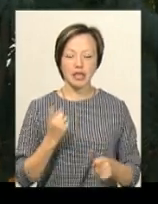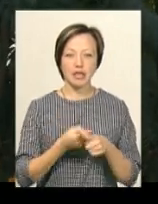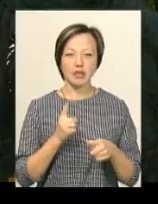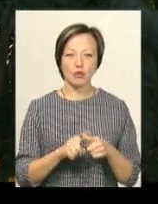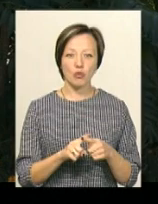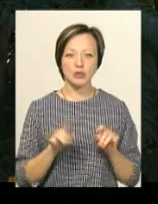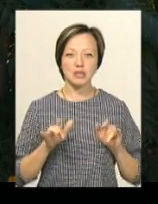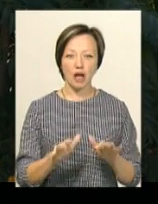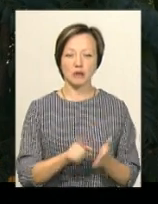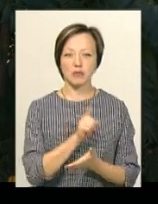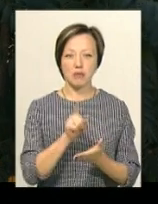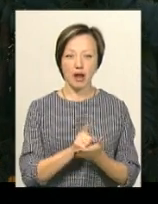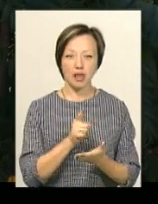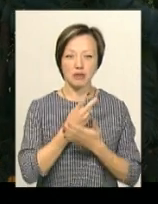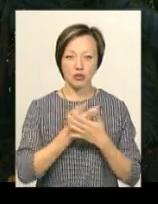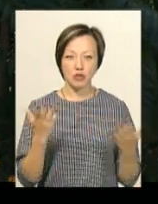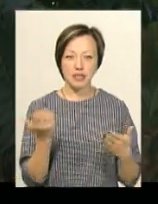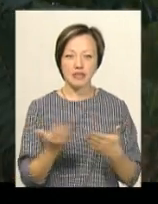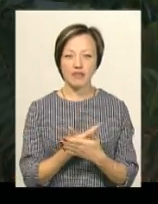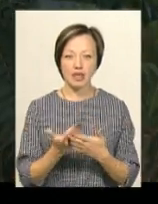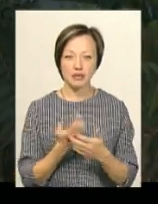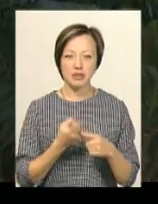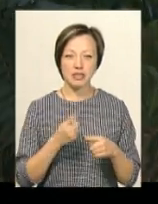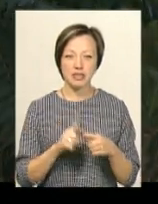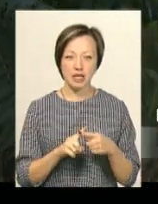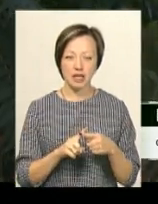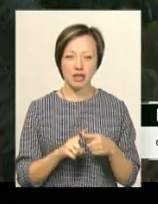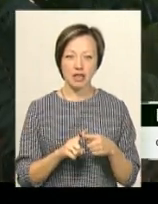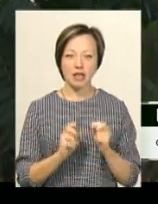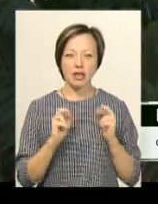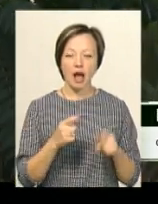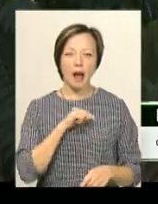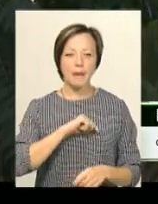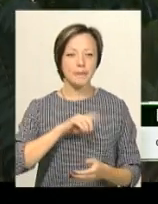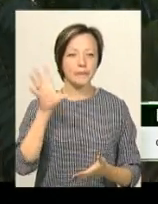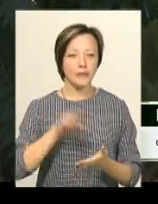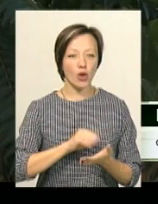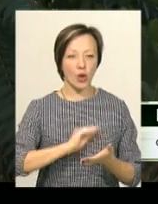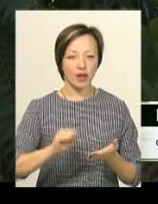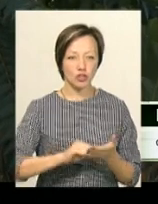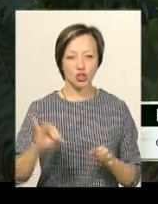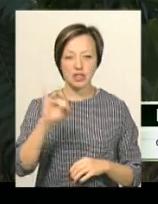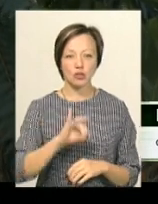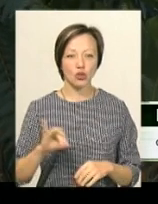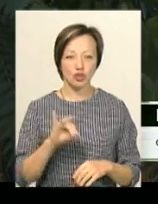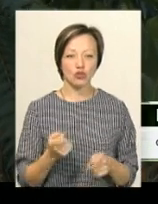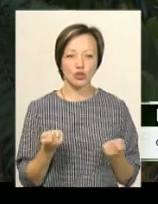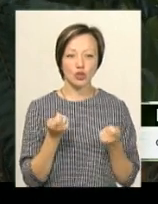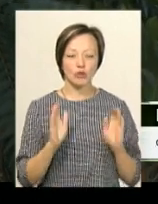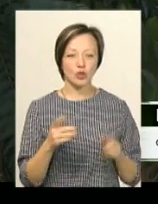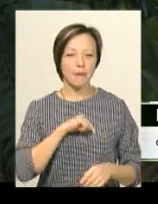заході має демонструватися фільм. Це як біографічно-історичний, трохи буде